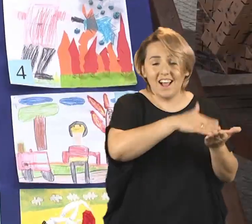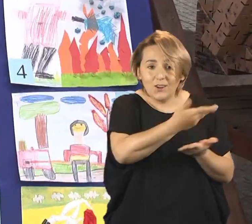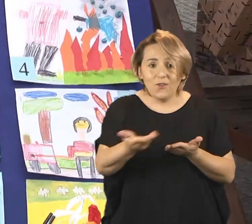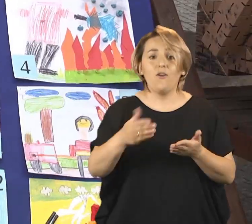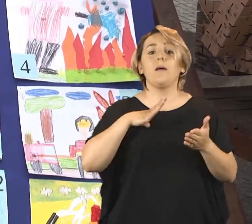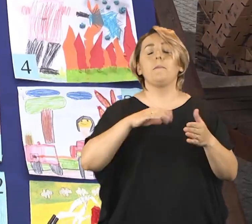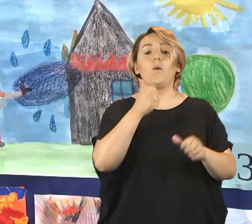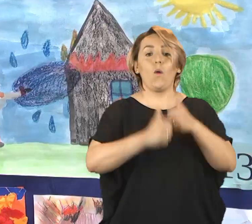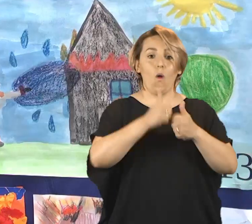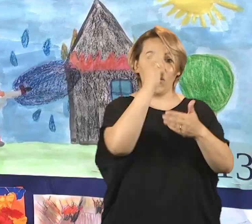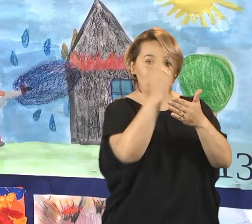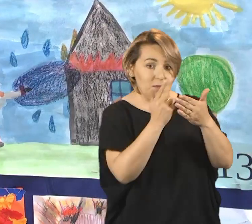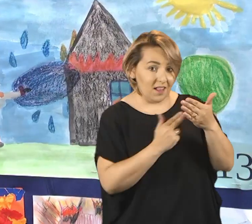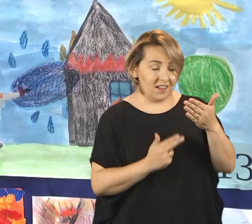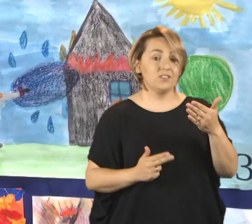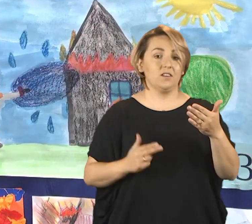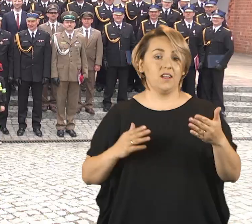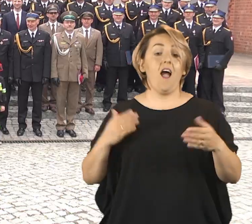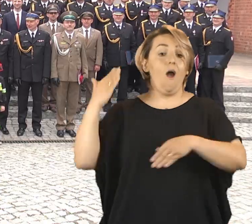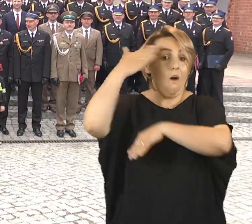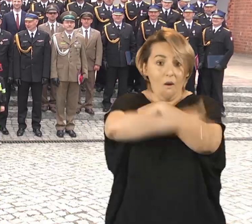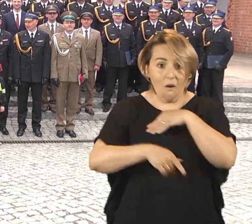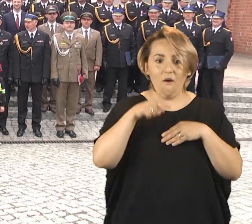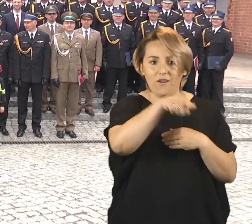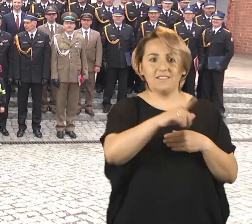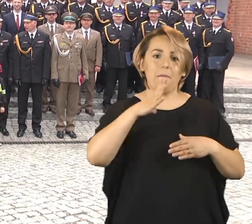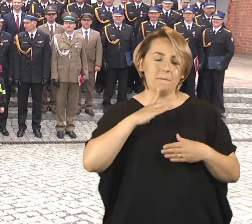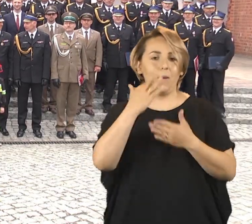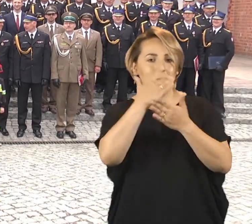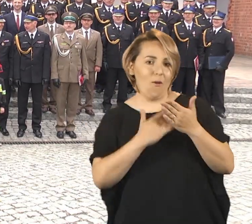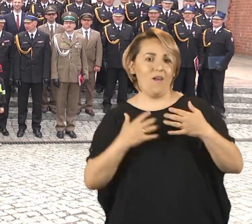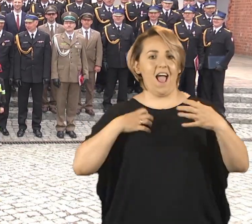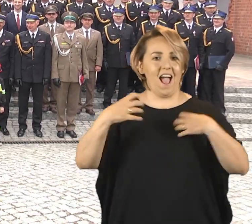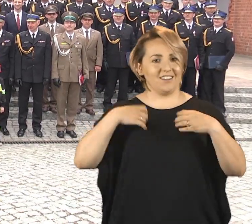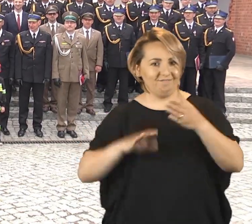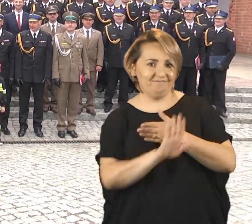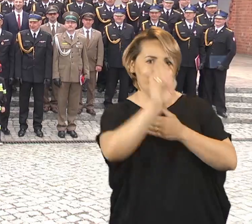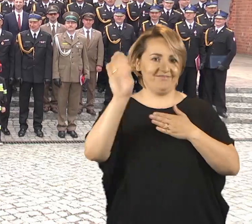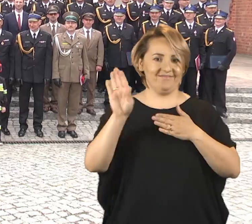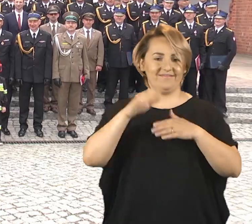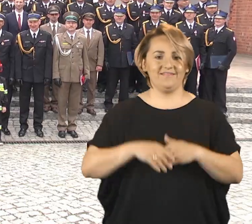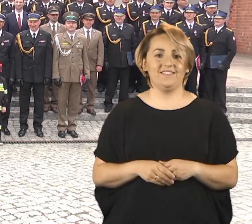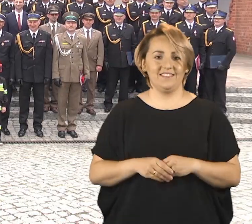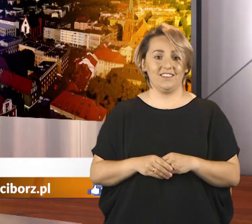nagrody za udział w konkursie plastycznym. Na koniec uroczystości dzieci zaprezentowały swój program artystyczny.